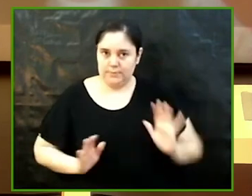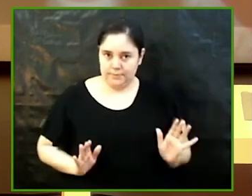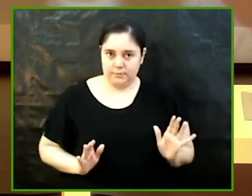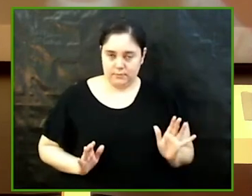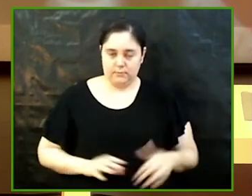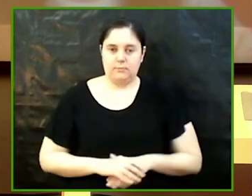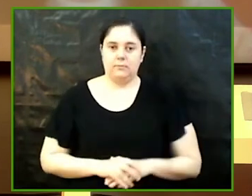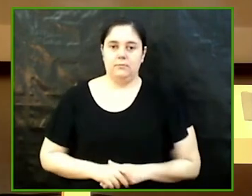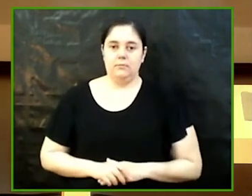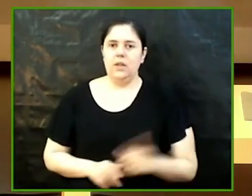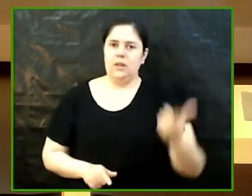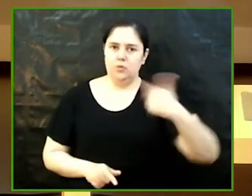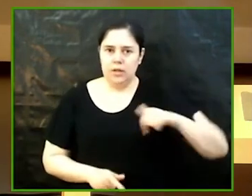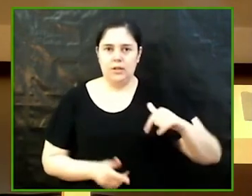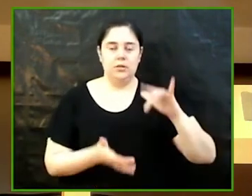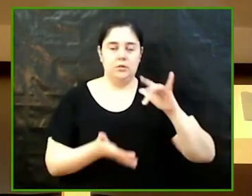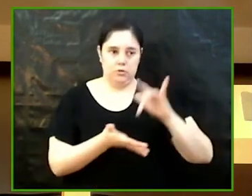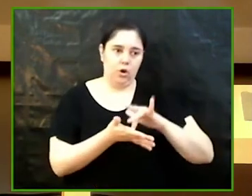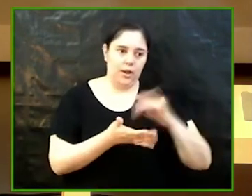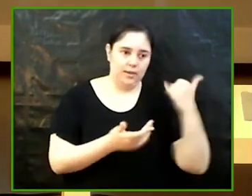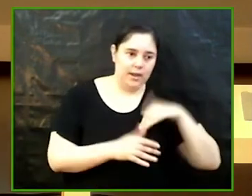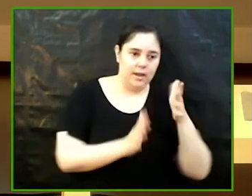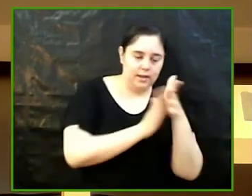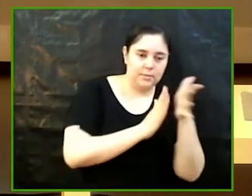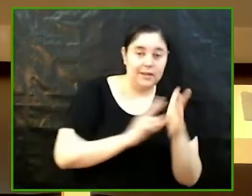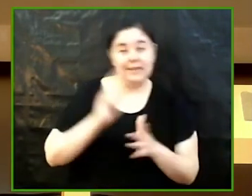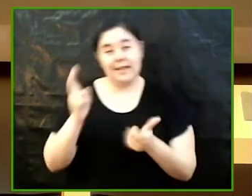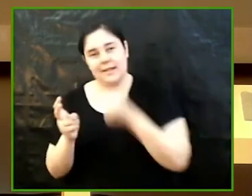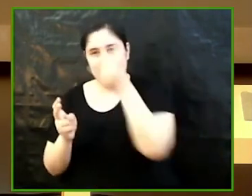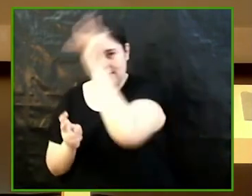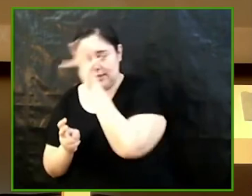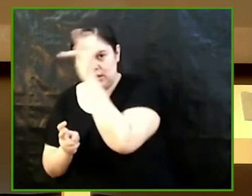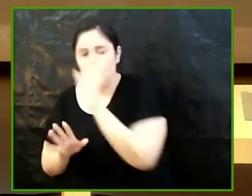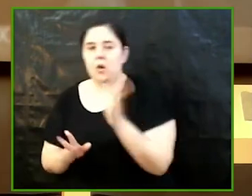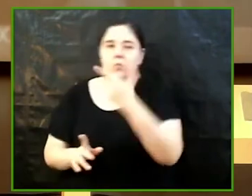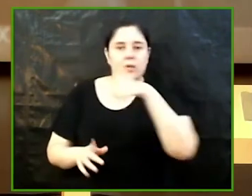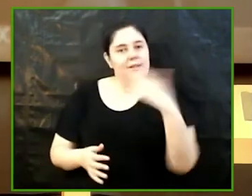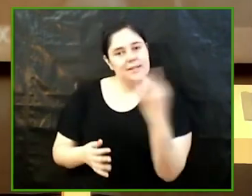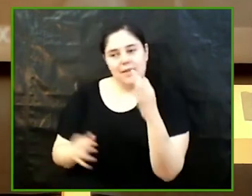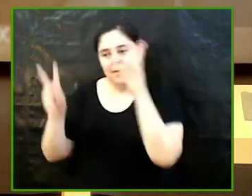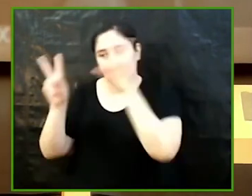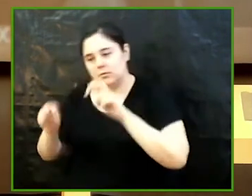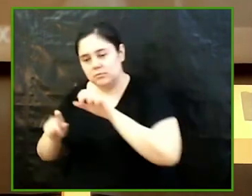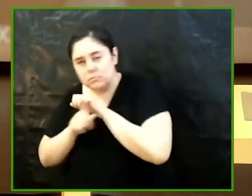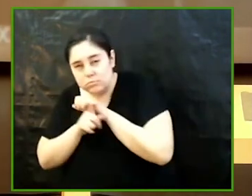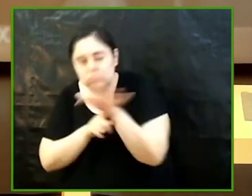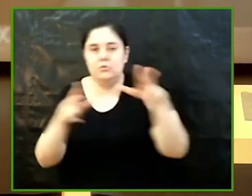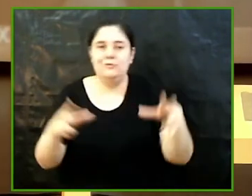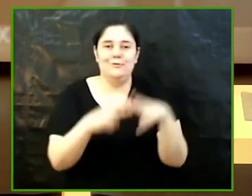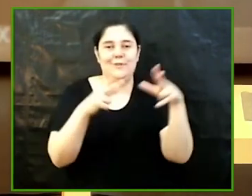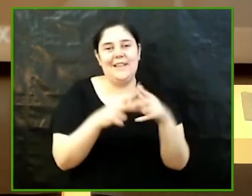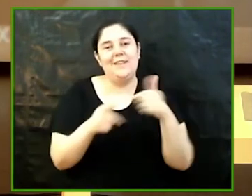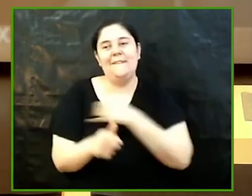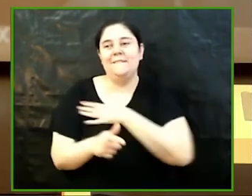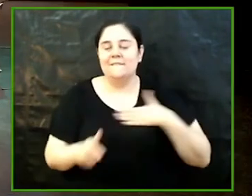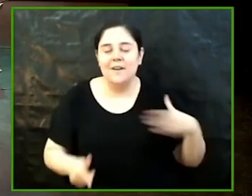vostres exposicions d'altres que poder costar una mica més però heu aconseguit heu d'aconseguir que arribi a la societat jo us vull felicitar us vull